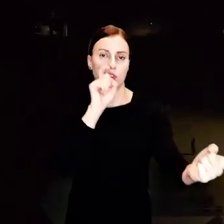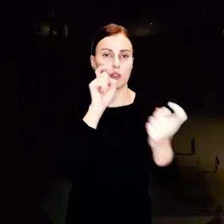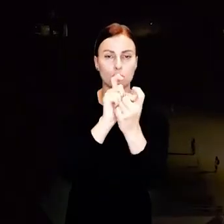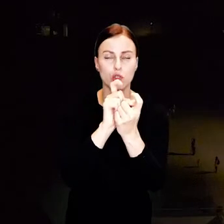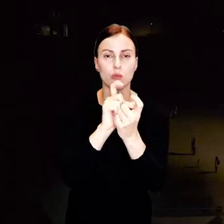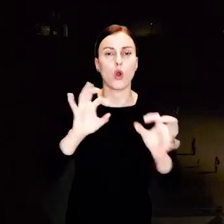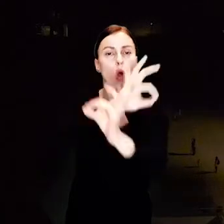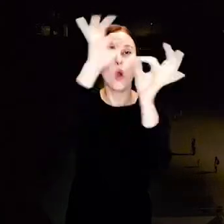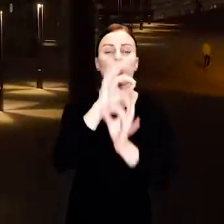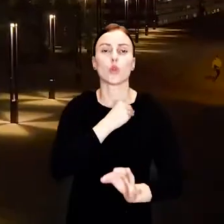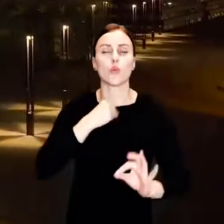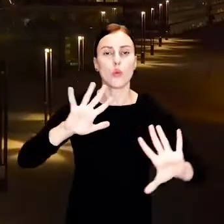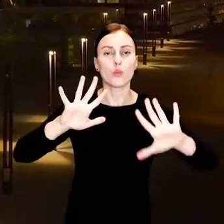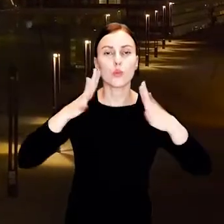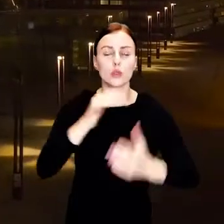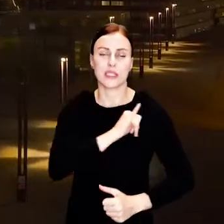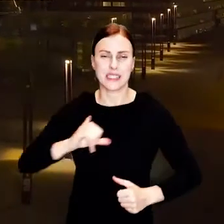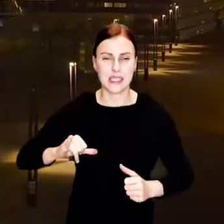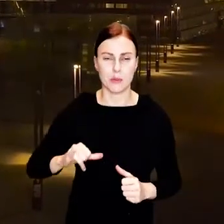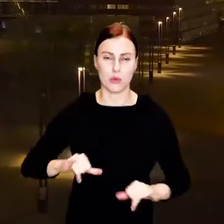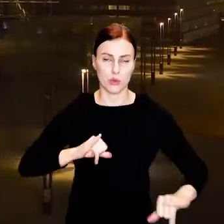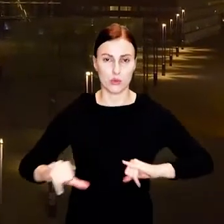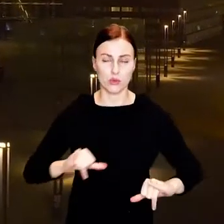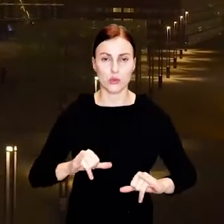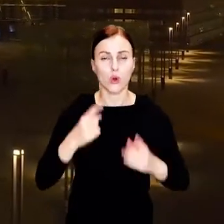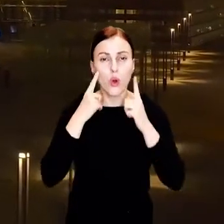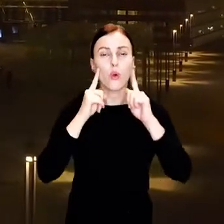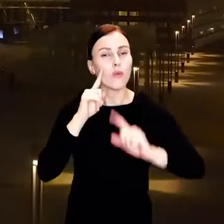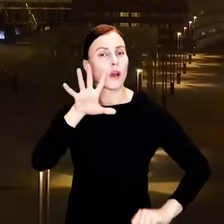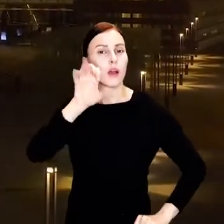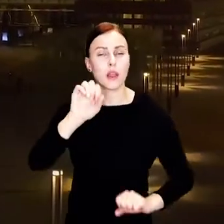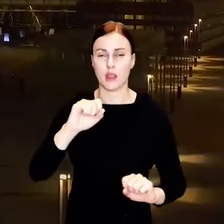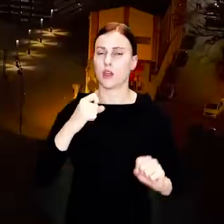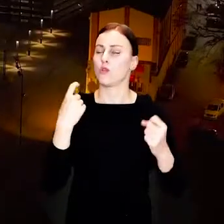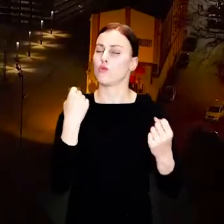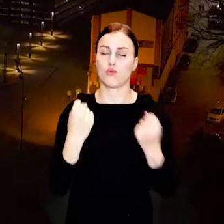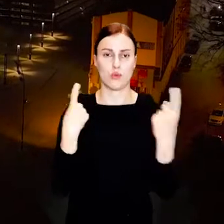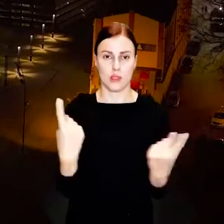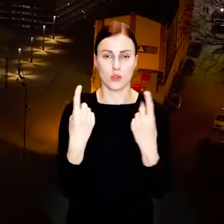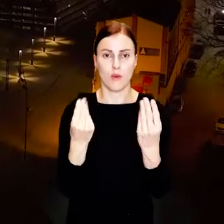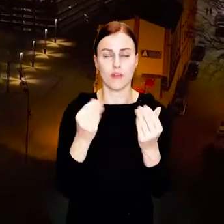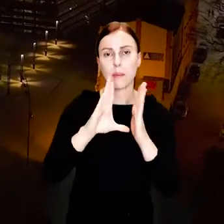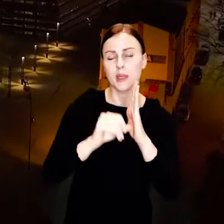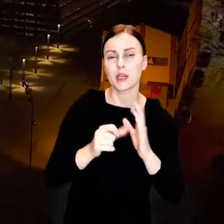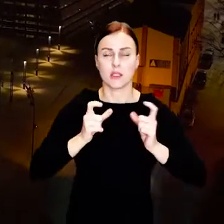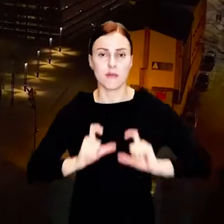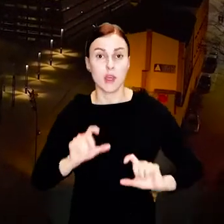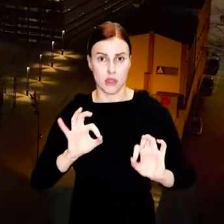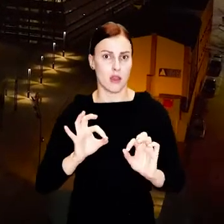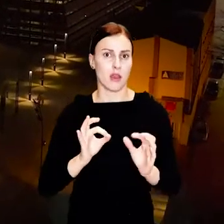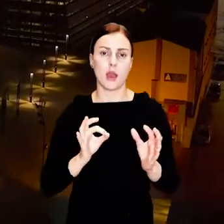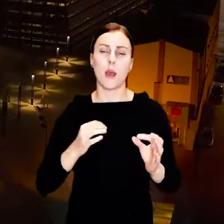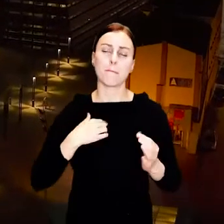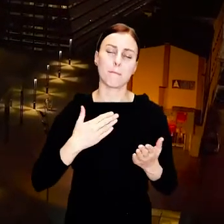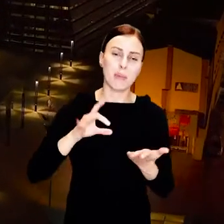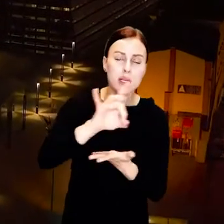w ramach ogólnopolskiego protestu samorządów, które zwracają uwagę na trudną sytuację finansową miast i wsi, w jakiej znalazły się